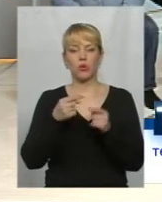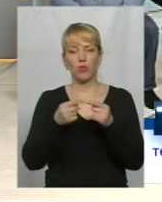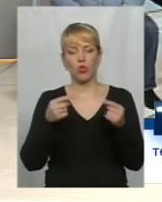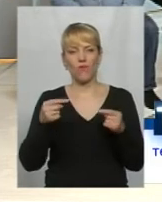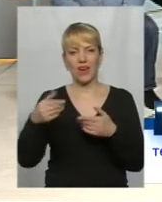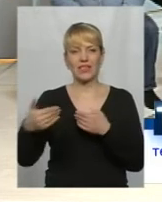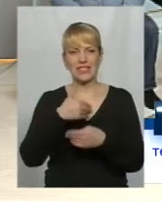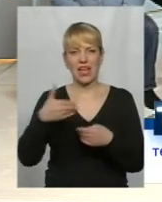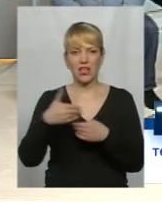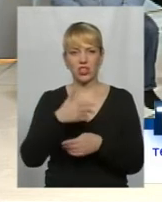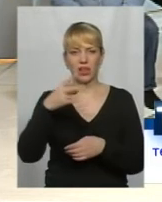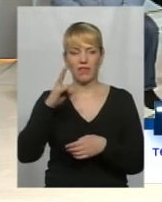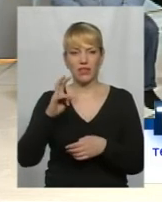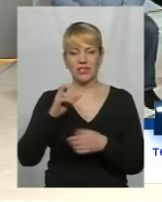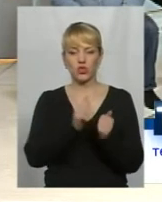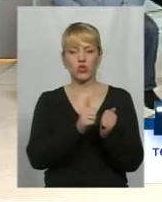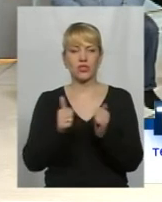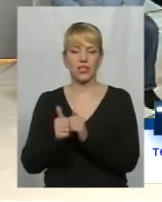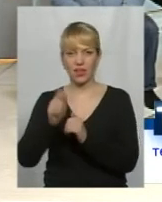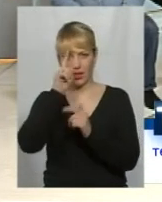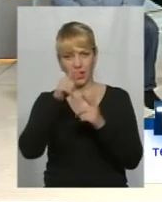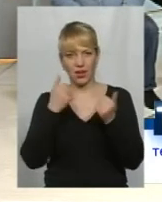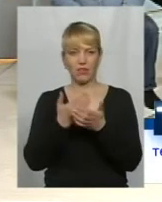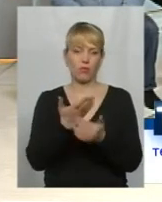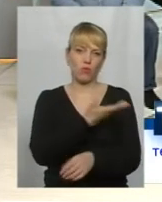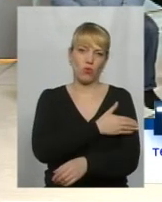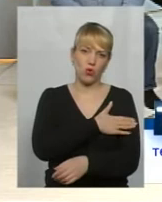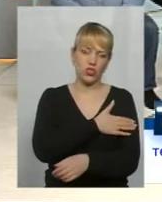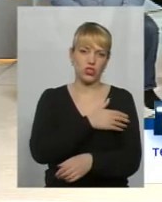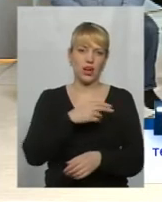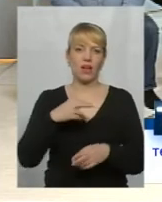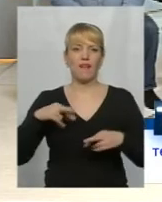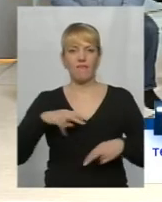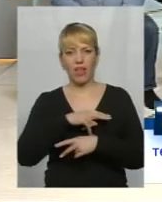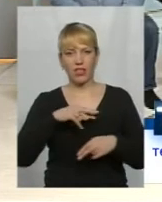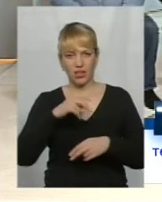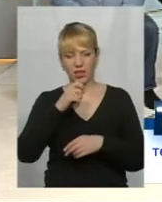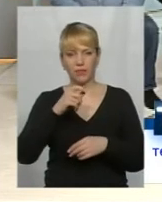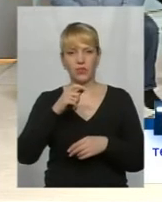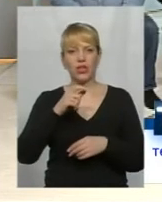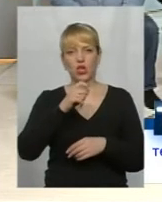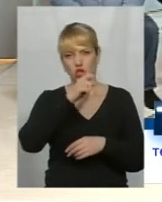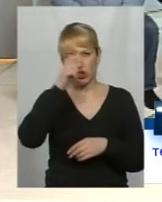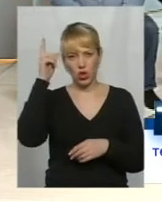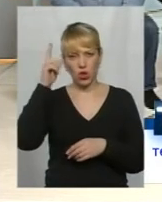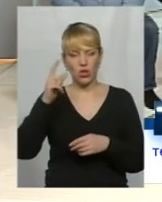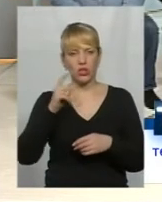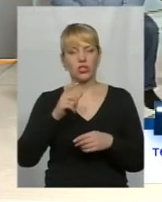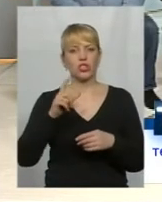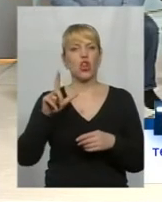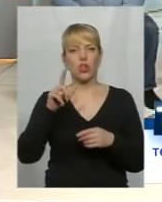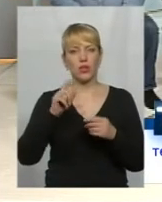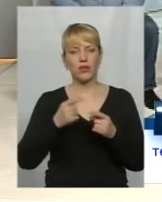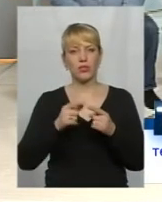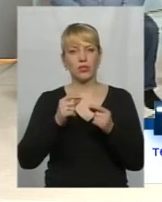з сусідніх країн. У Польщі, Вензии, Словакії, Странбанкії. От